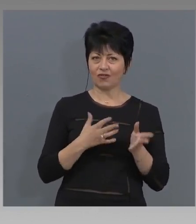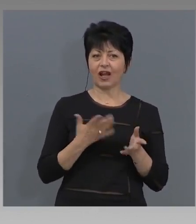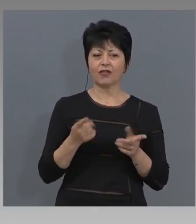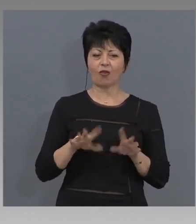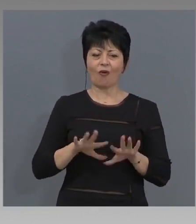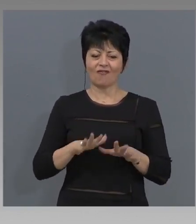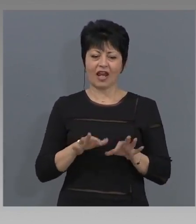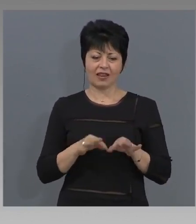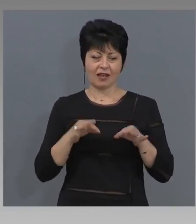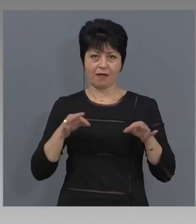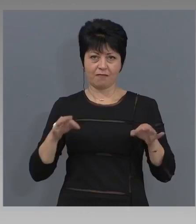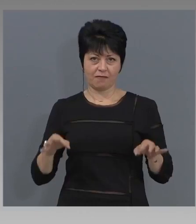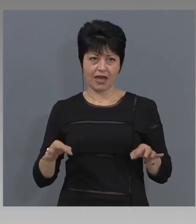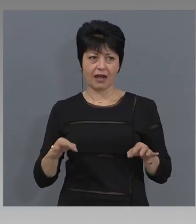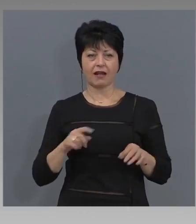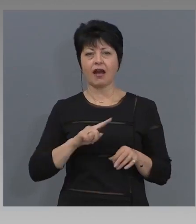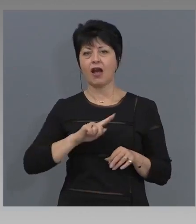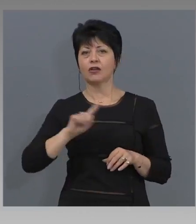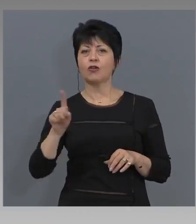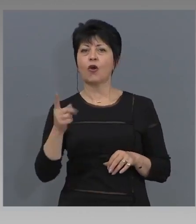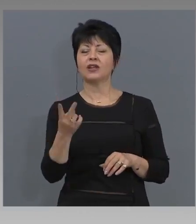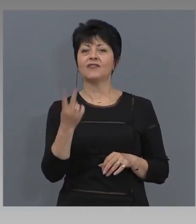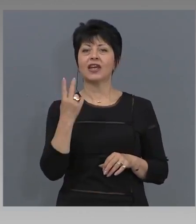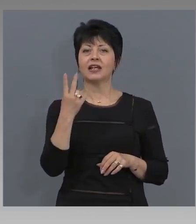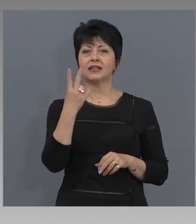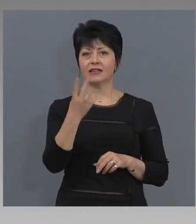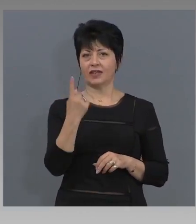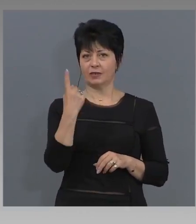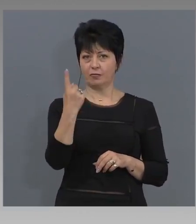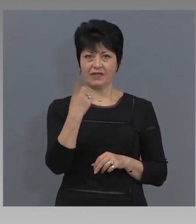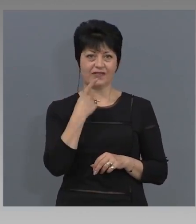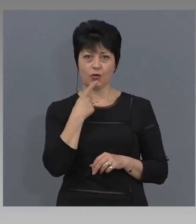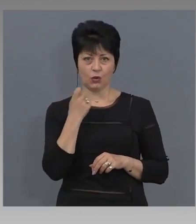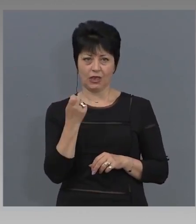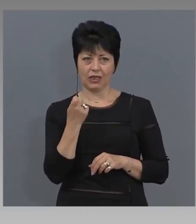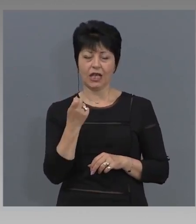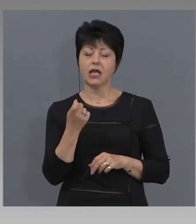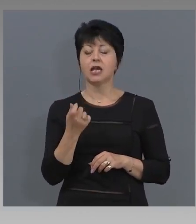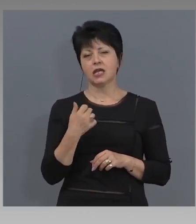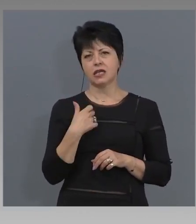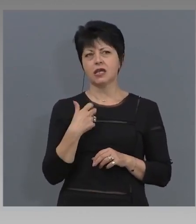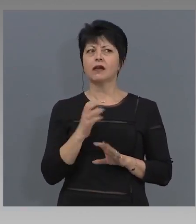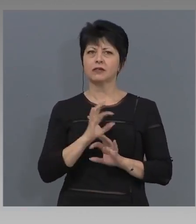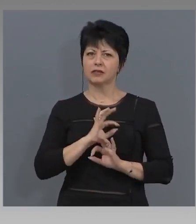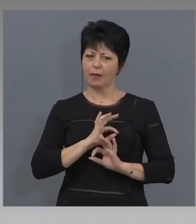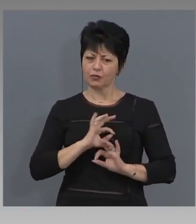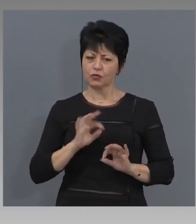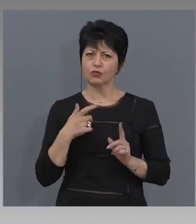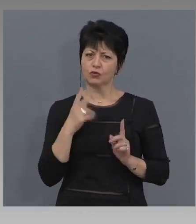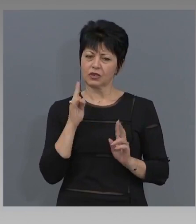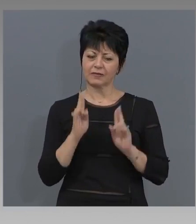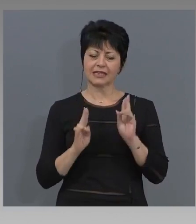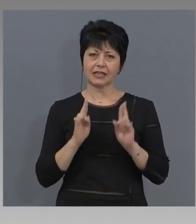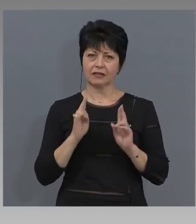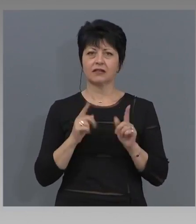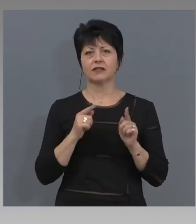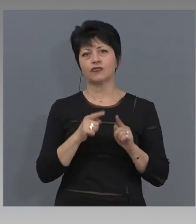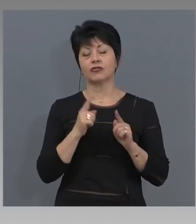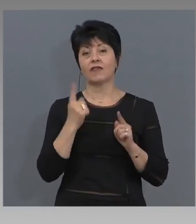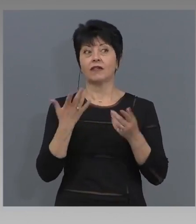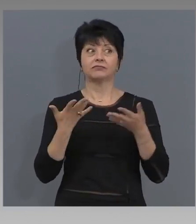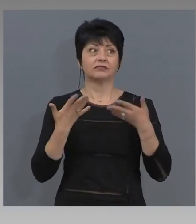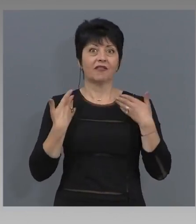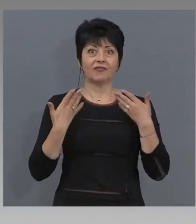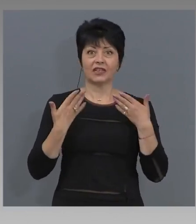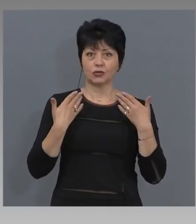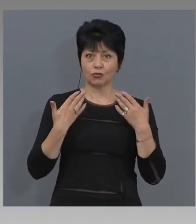мярка до 2021 година. И абсолютно съм съгласна, че това е една глътка въздух за